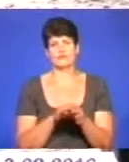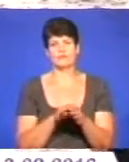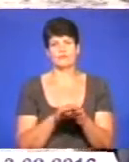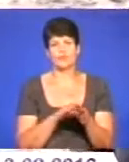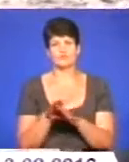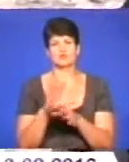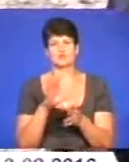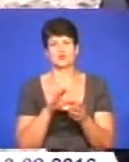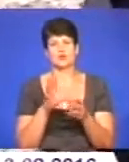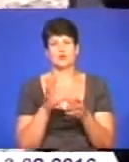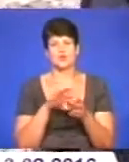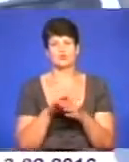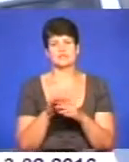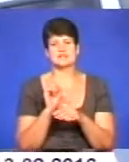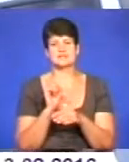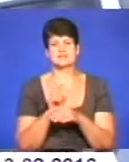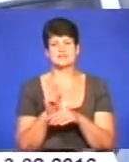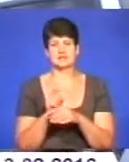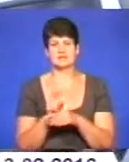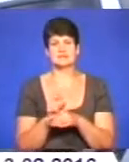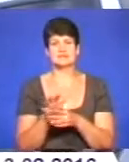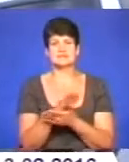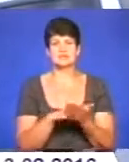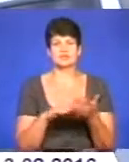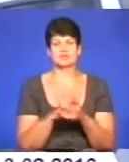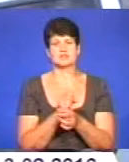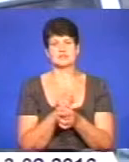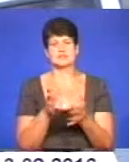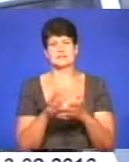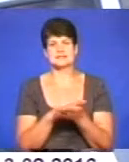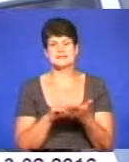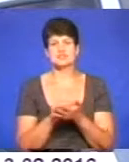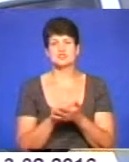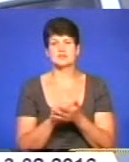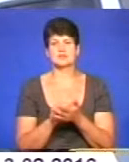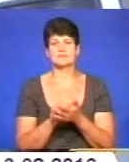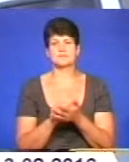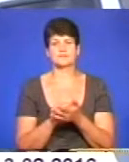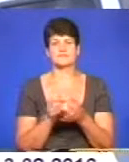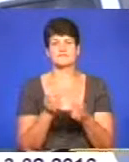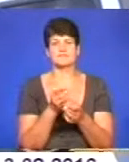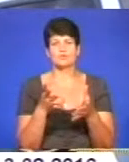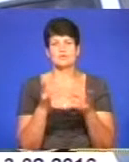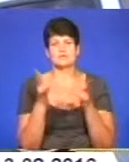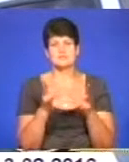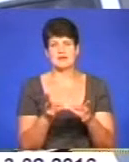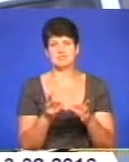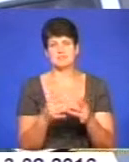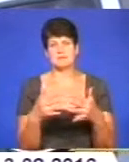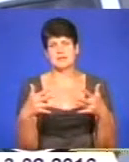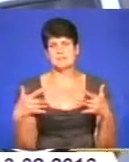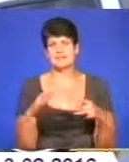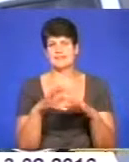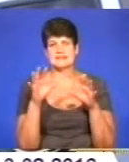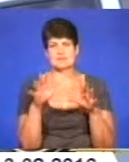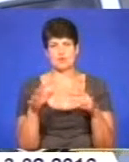задачі, а саме знишкодження та знищення вибухових матеріалів, знищення вилучених вибухонебезпечних предметів з незаконного обігу,